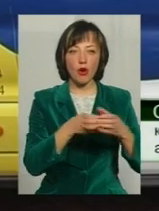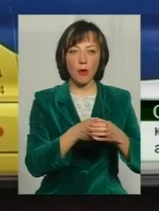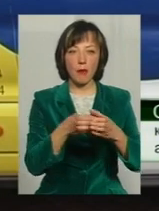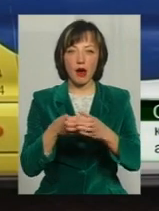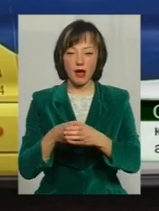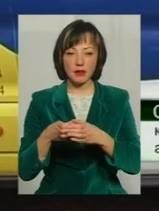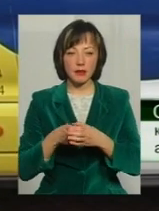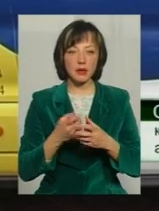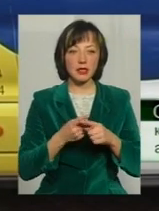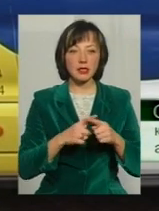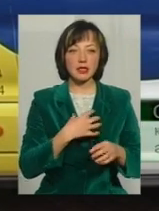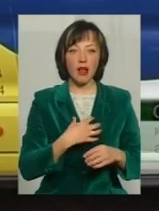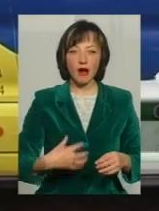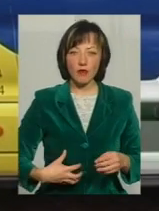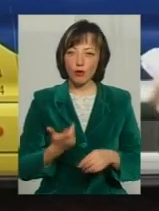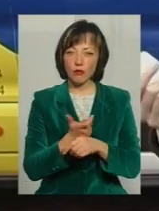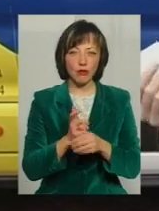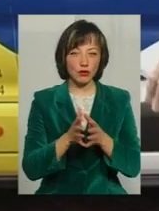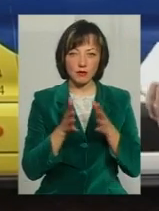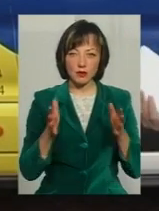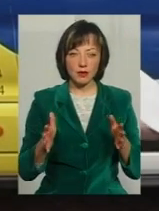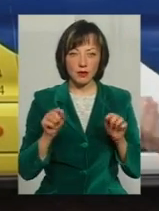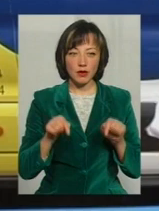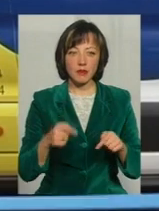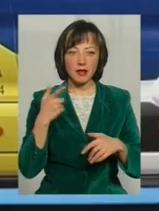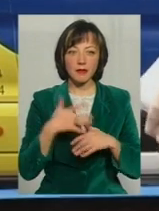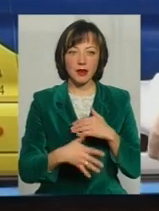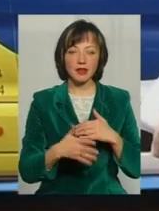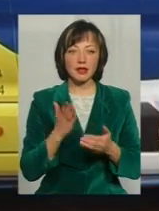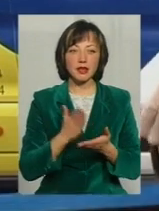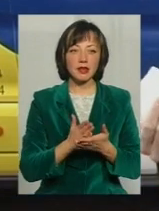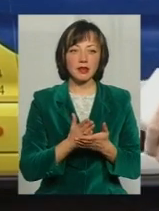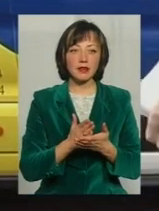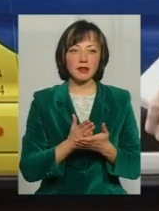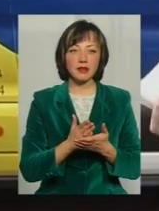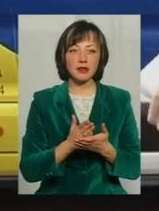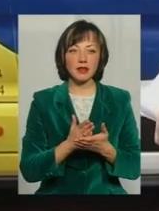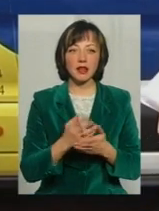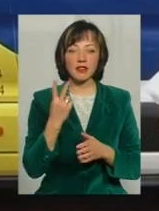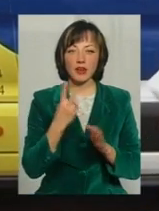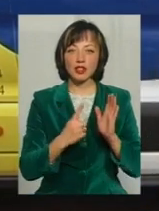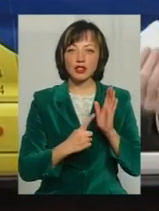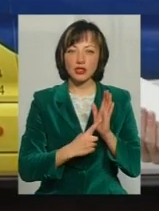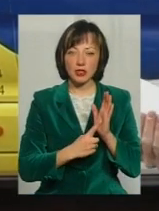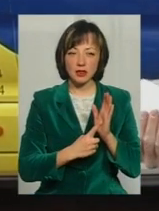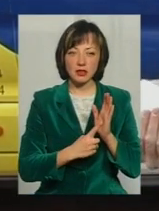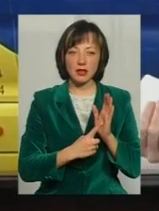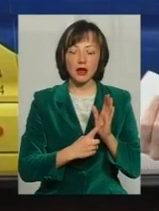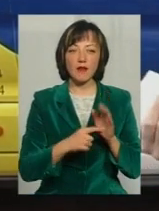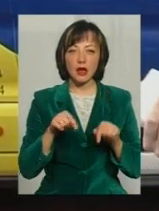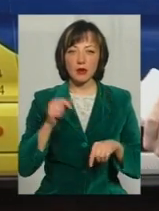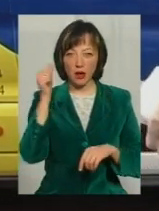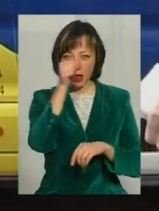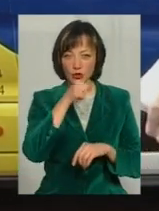Це Славута, це більше всього Ви розумієте, якщо всього в проєкті 26 пілотів в цьому році,